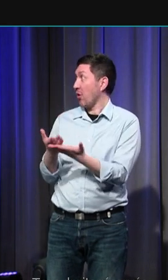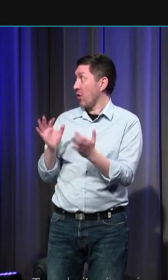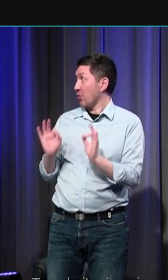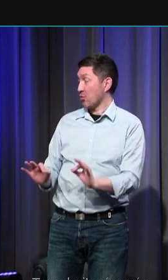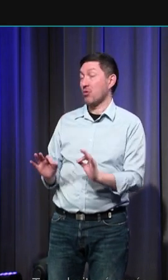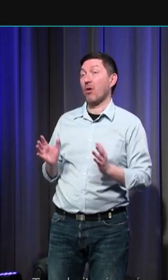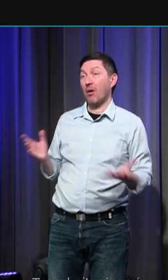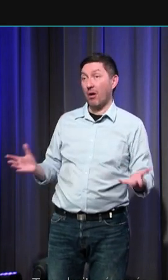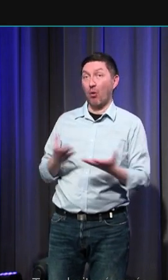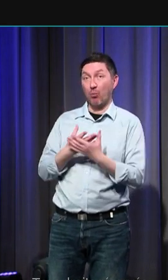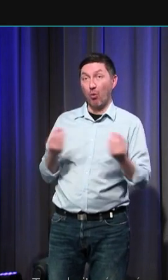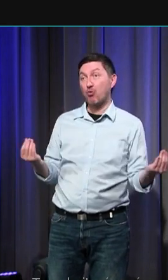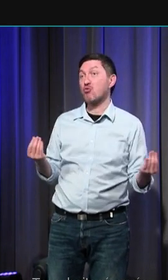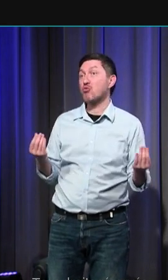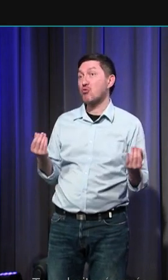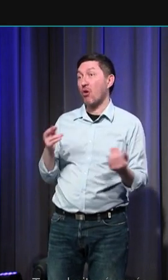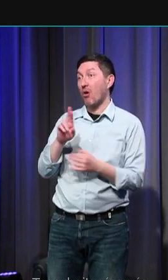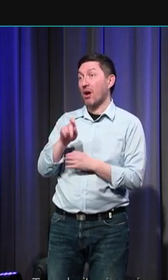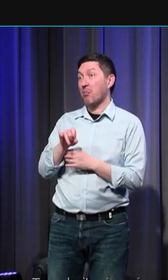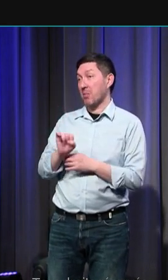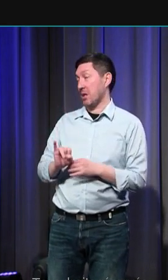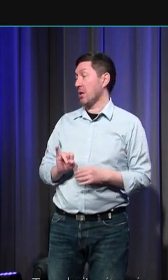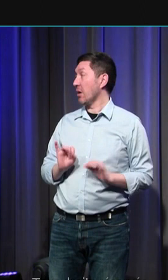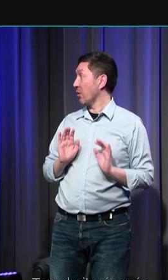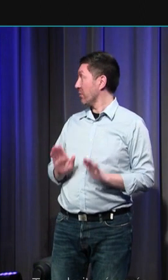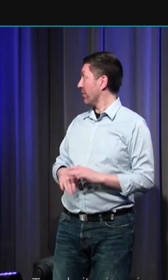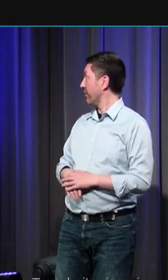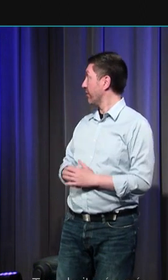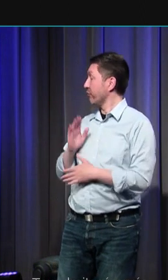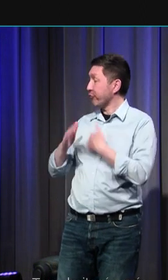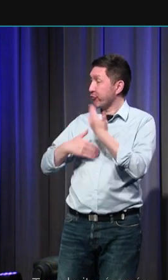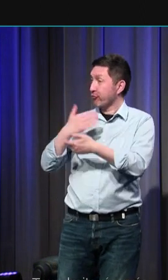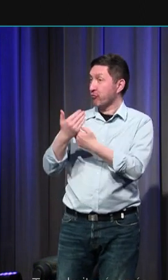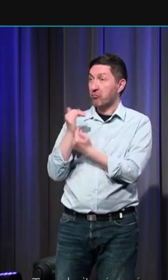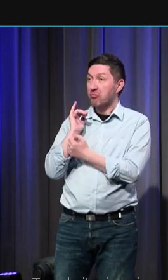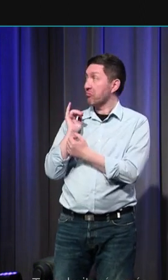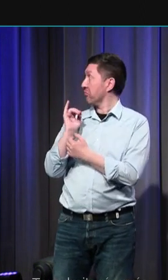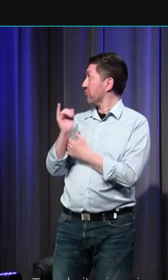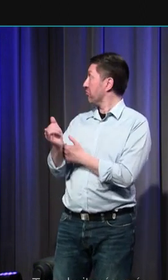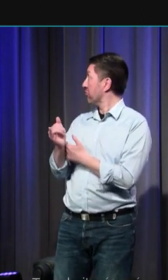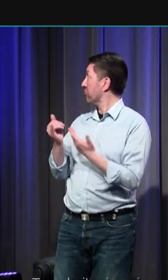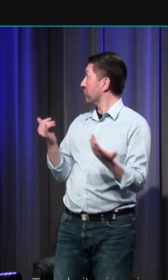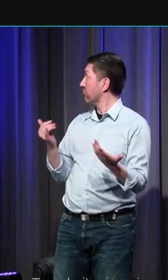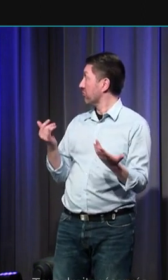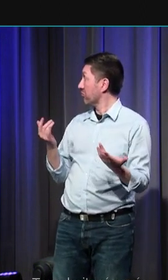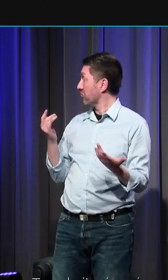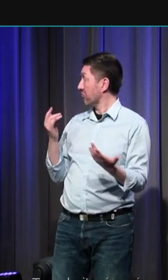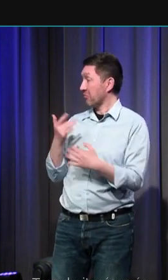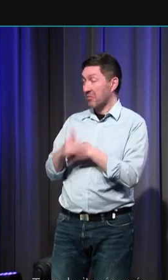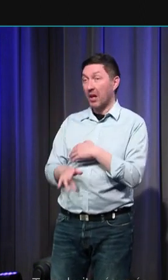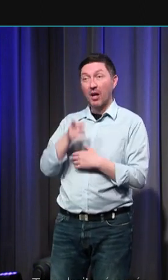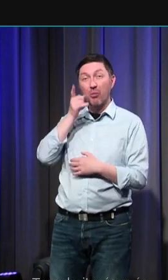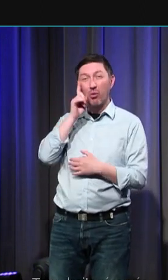jusqu'au XIIe siècle manifestement on a procédé de telle sorte parce qu'il fallait éviter que les enfants